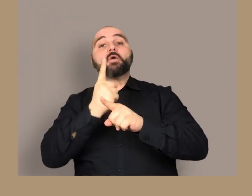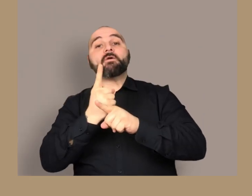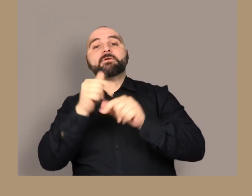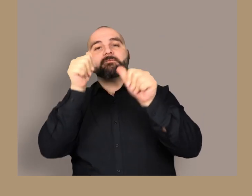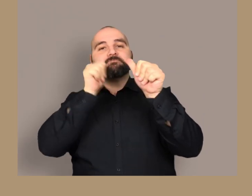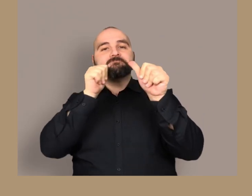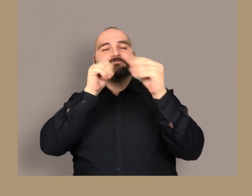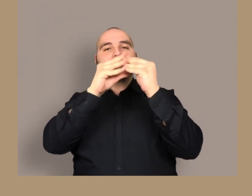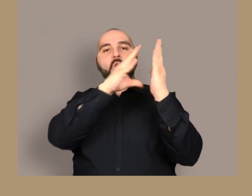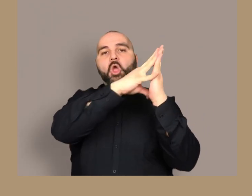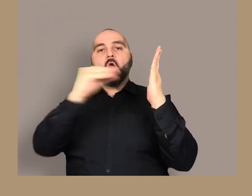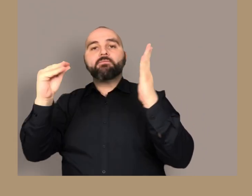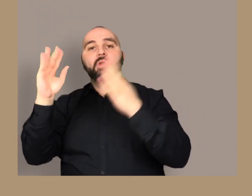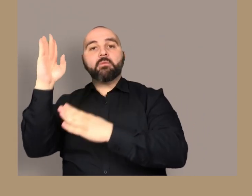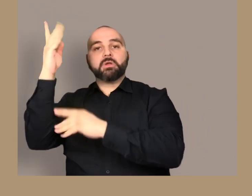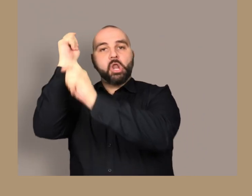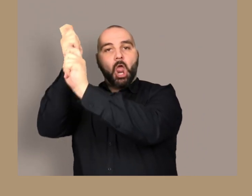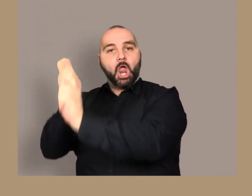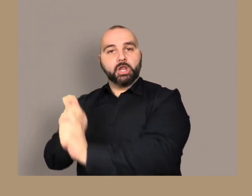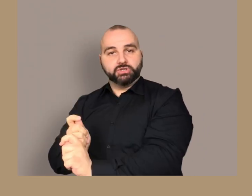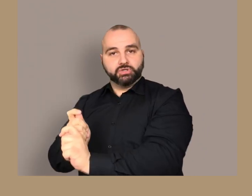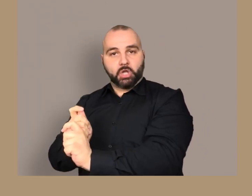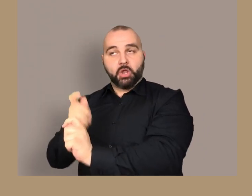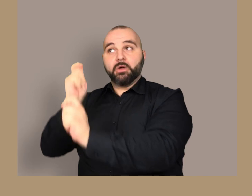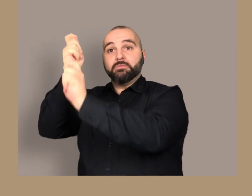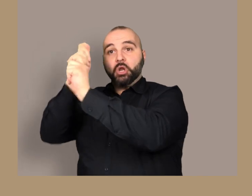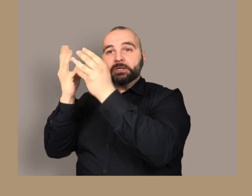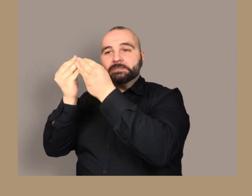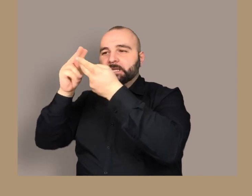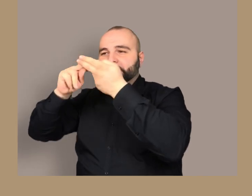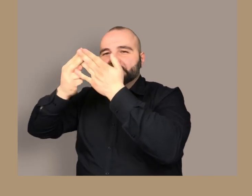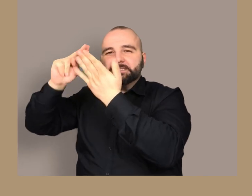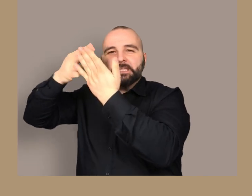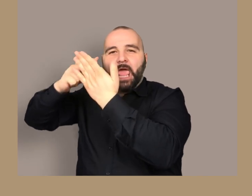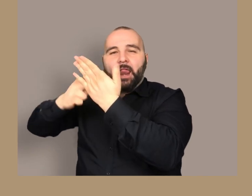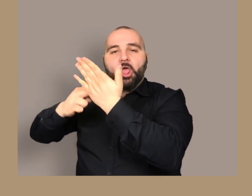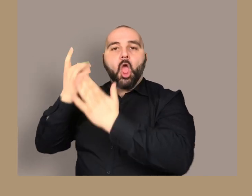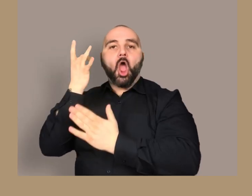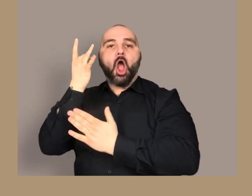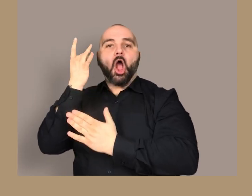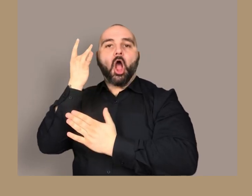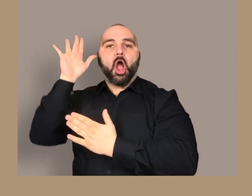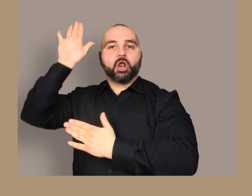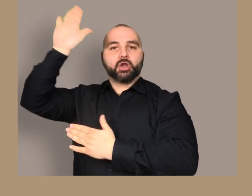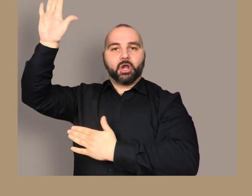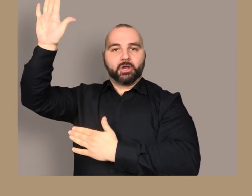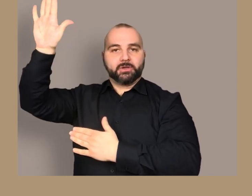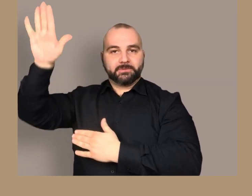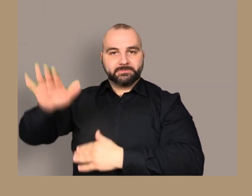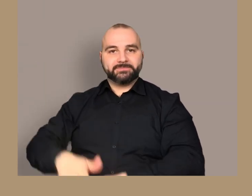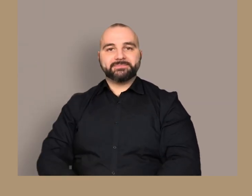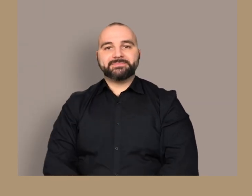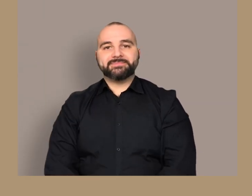personaggi e architetture Scaglie d'oro sono stese per imitare il riflesso della luce sulla